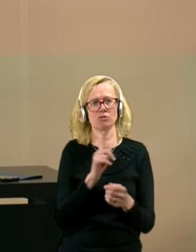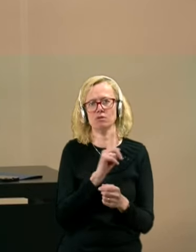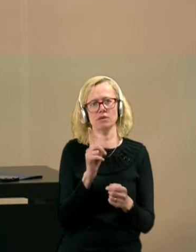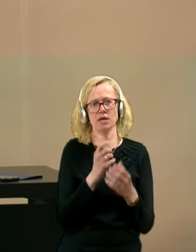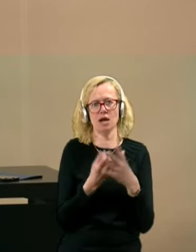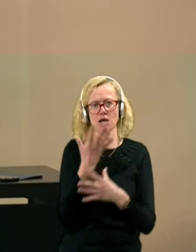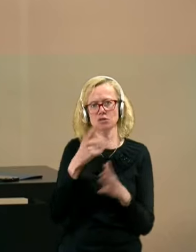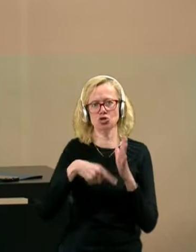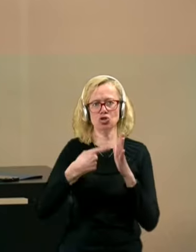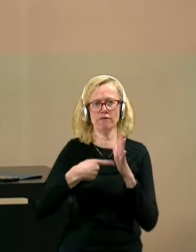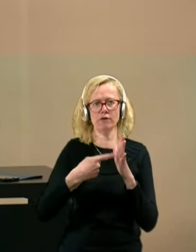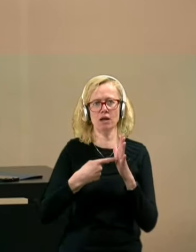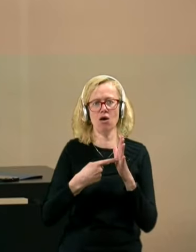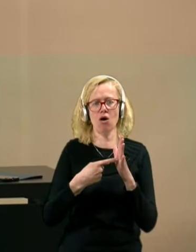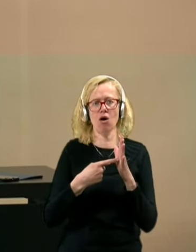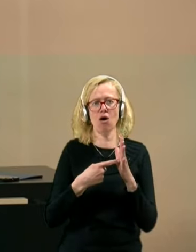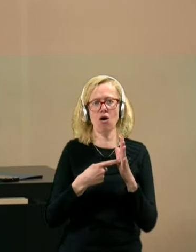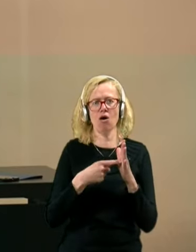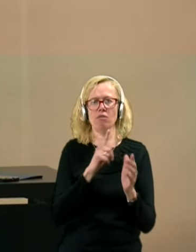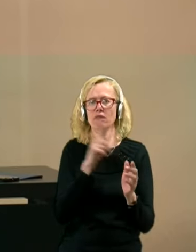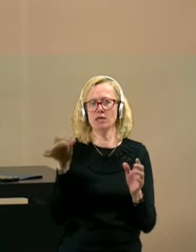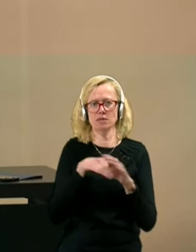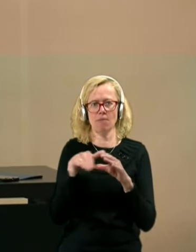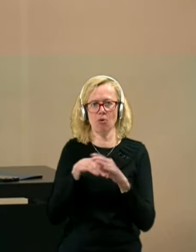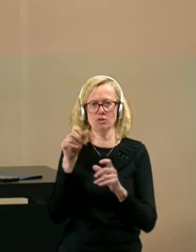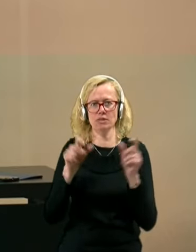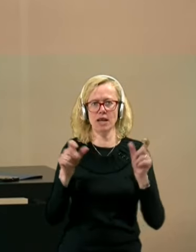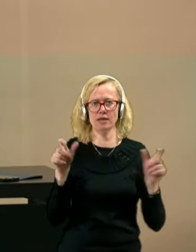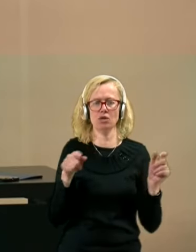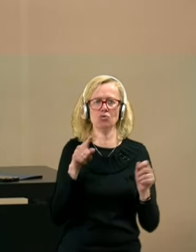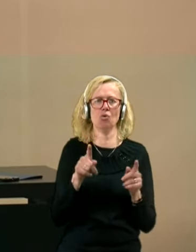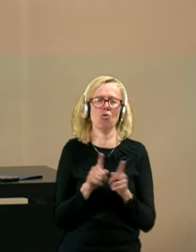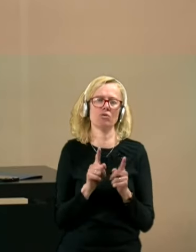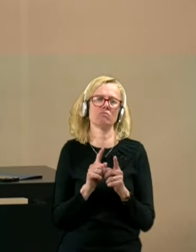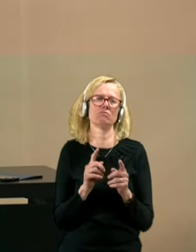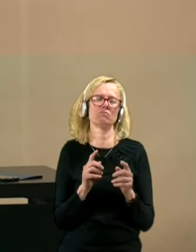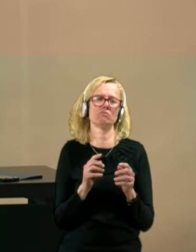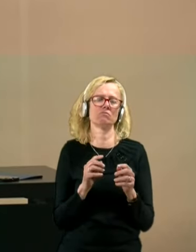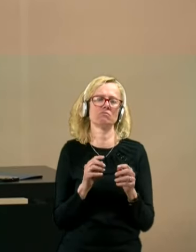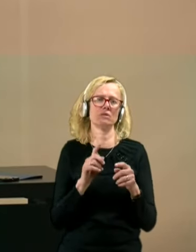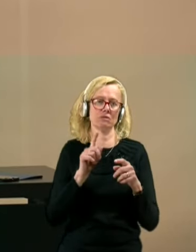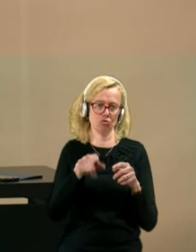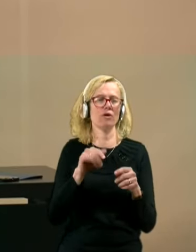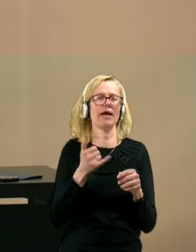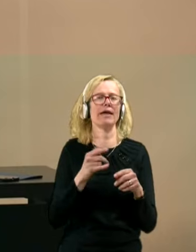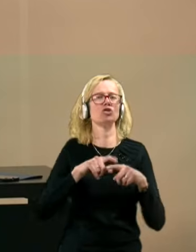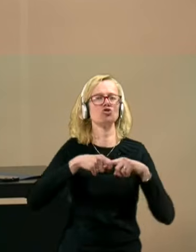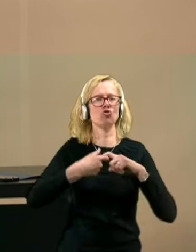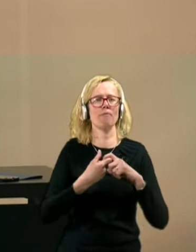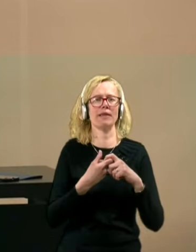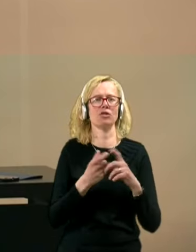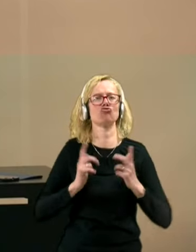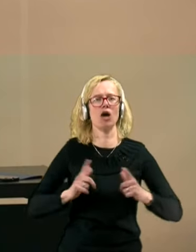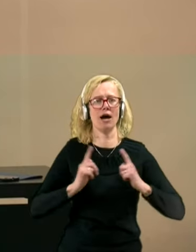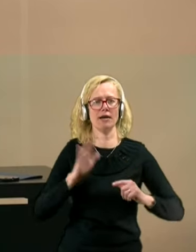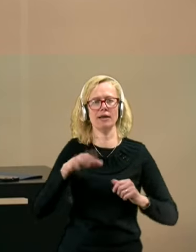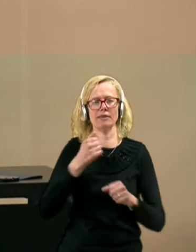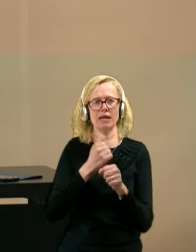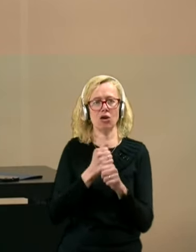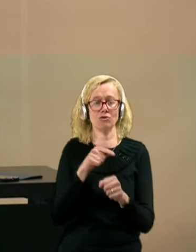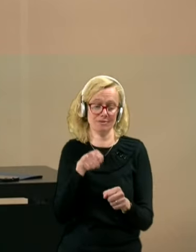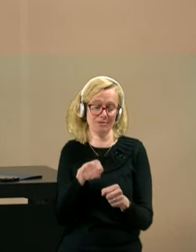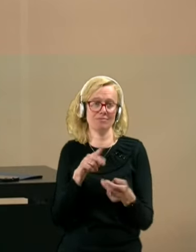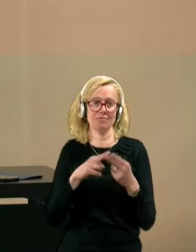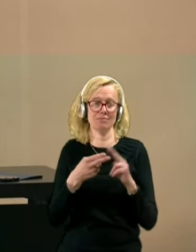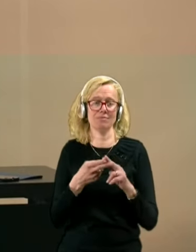število nezaposlenih, je inštrument čakanja na delo, s katerim pomagamo v